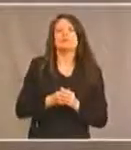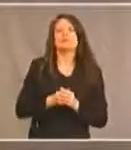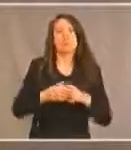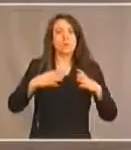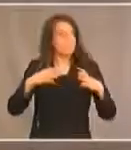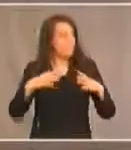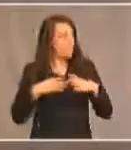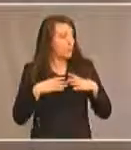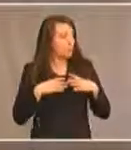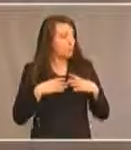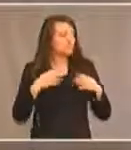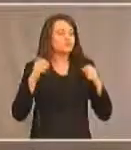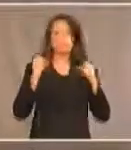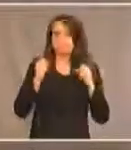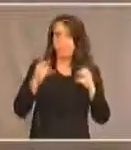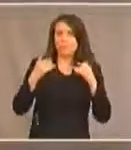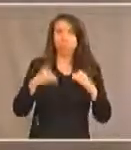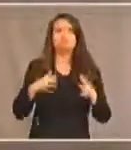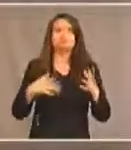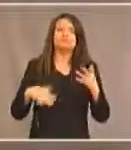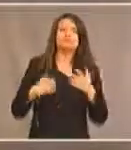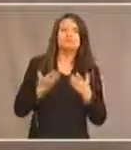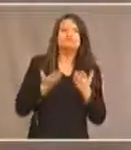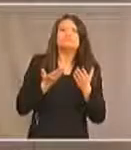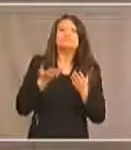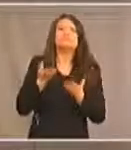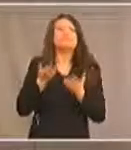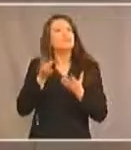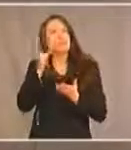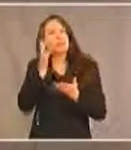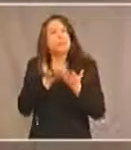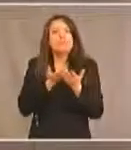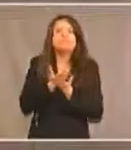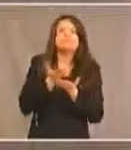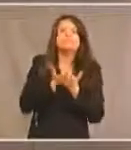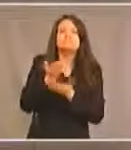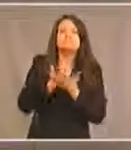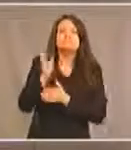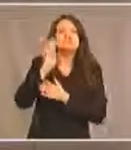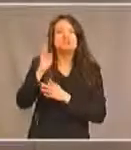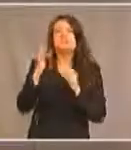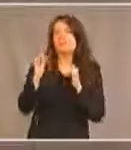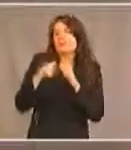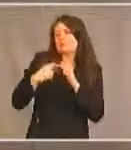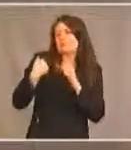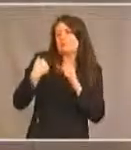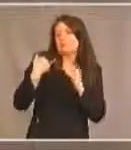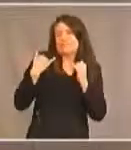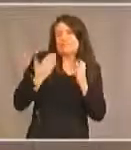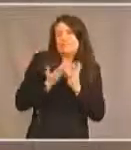'auditoire pourra entendre le message de bienvenue à nouveau du chef et nous reviendrons à